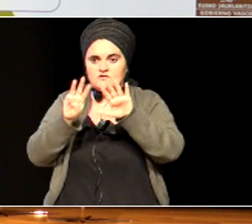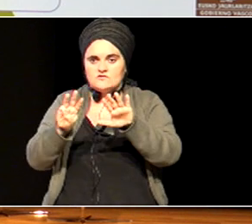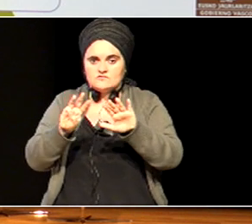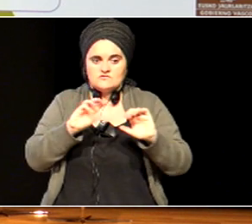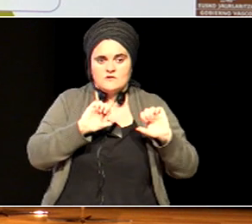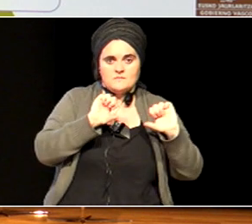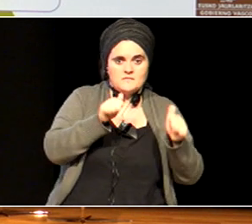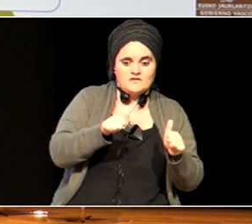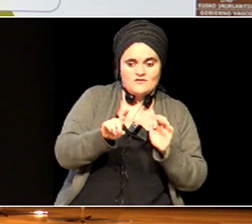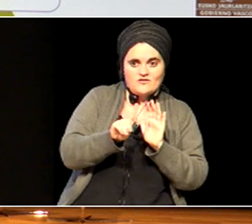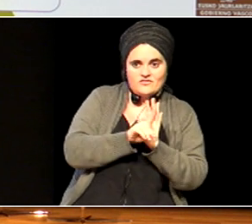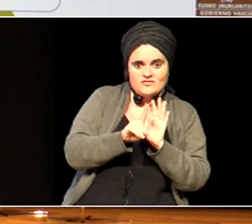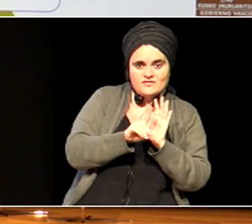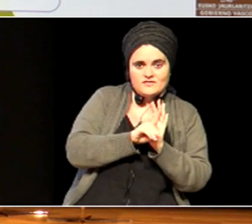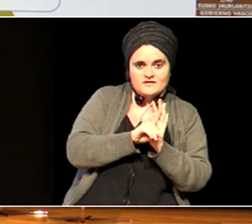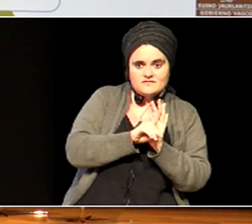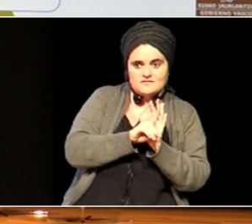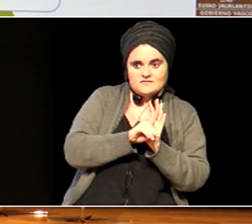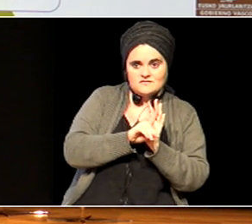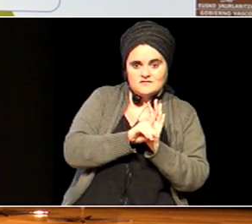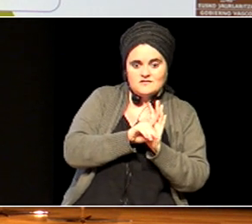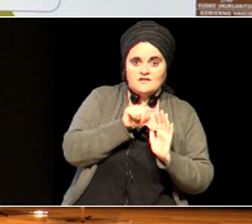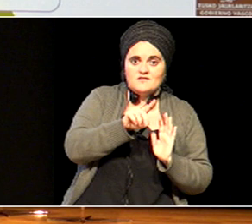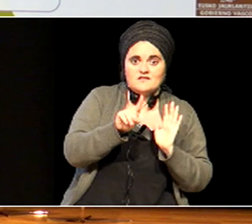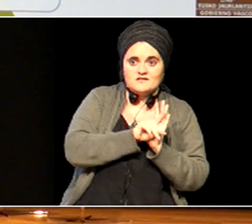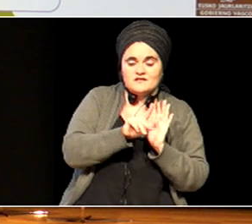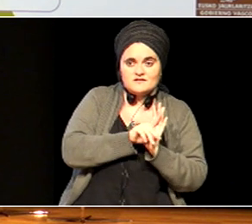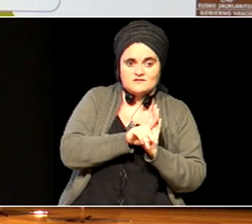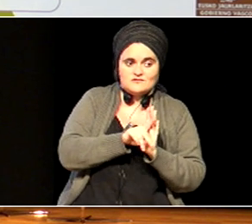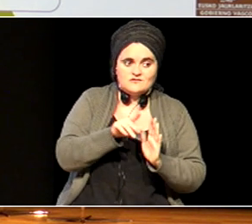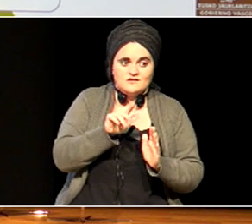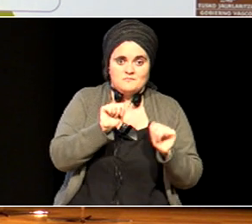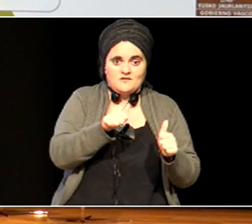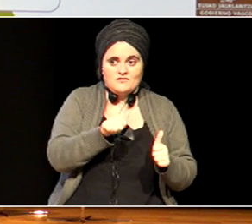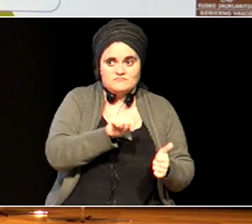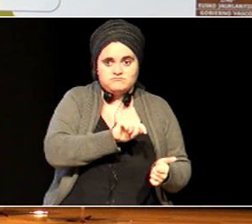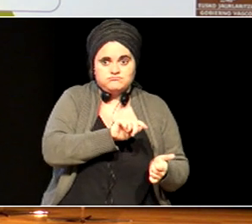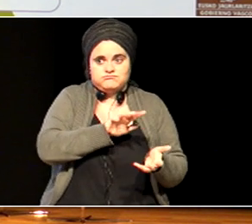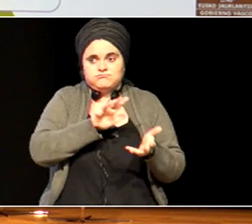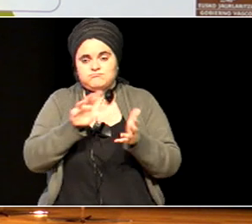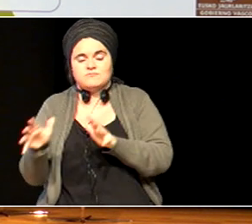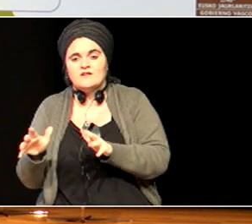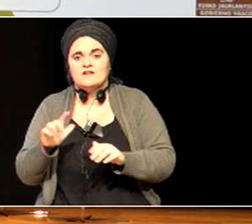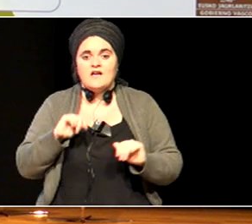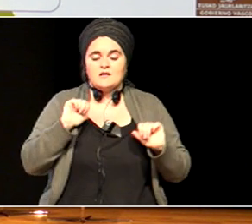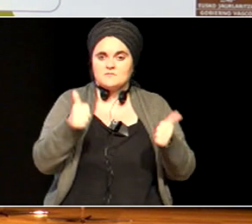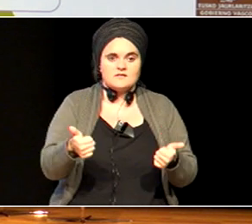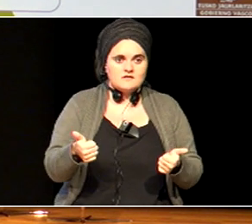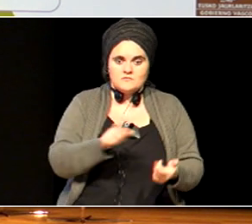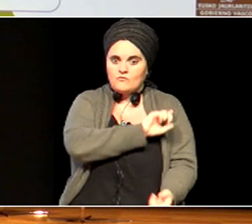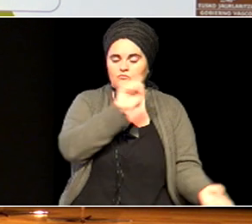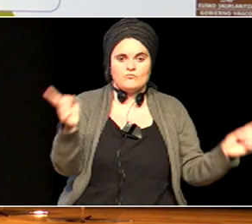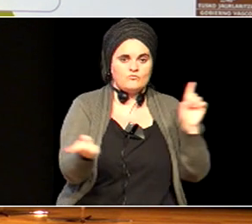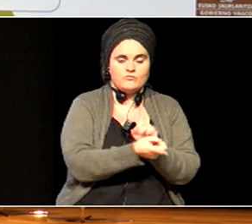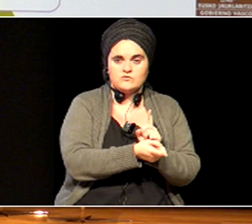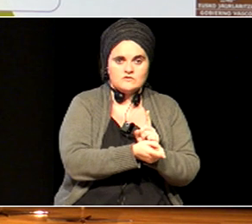dekretua indarrean dagoen dekretua dekretorrek bere momentuan zuposatu zuen isugarrizko aldaketa